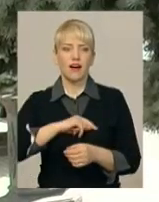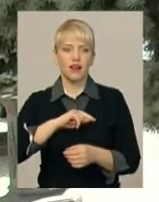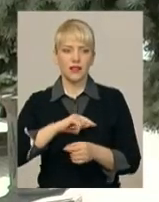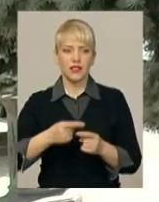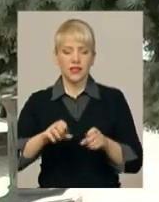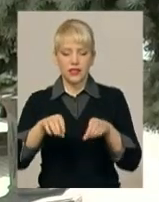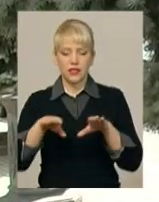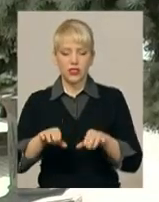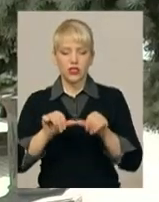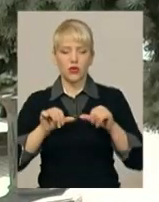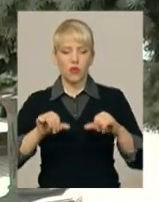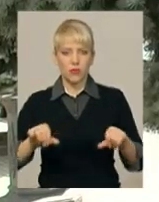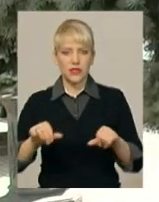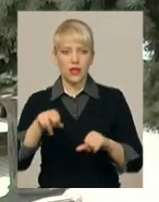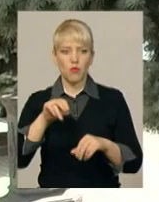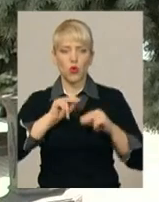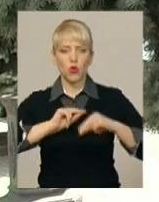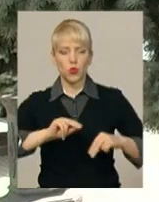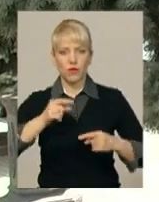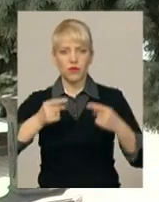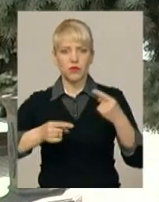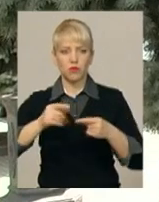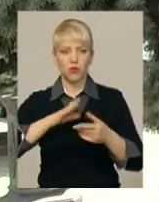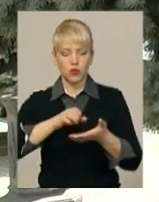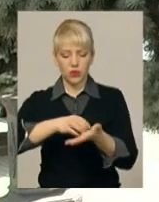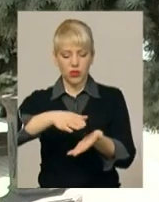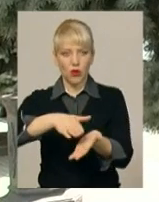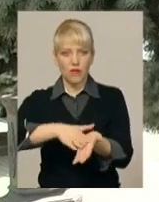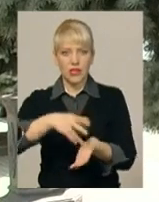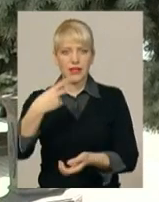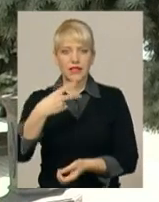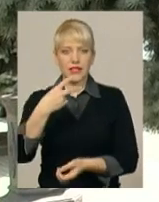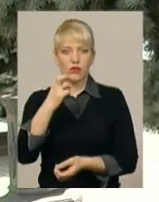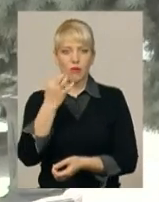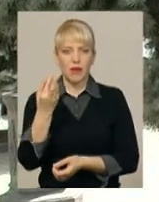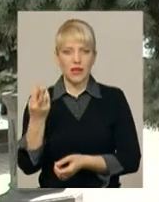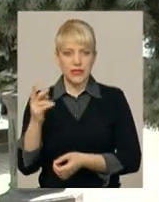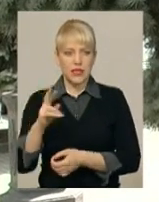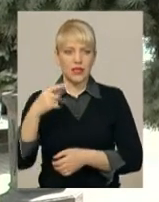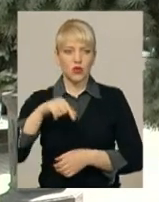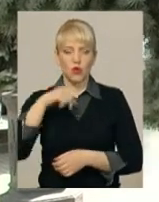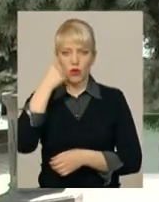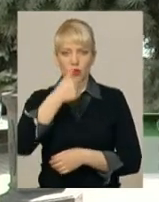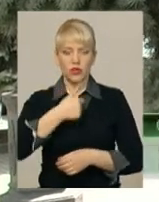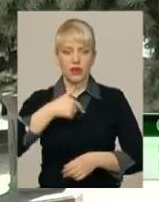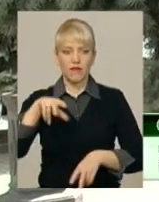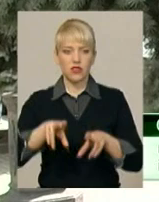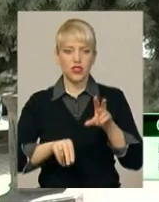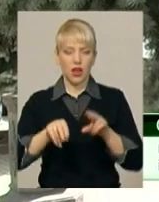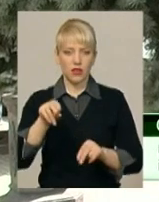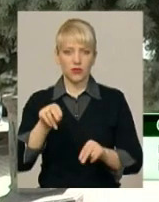по трудовим спорам було датовано 20 березня цього року. Тому я вважаю, що